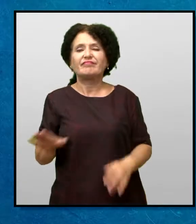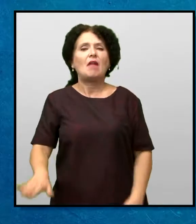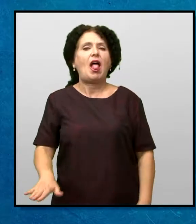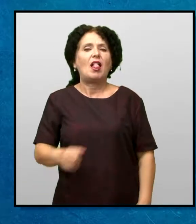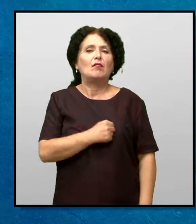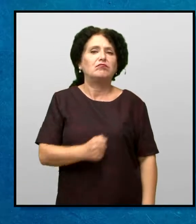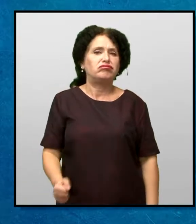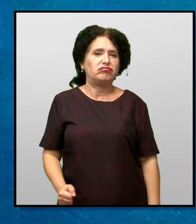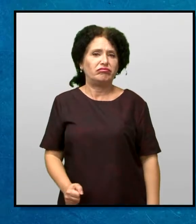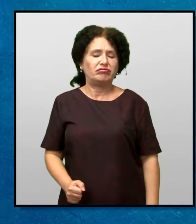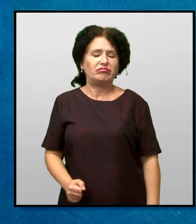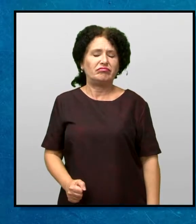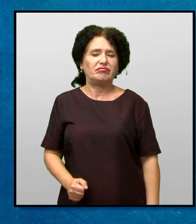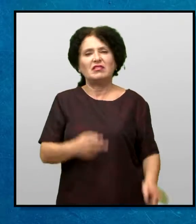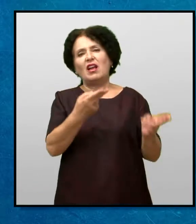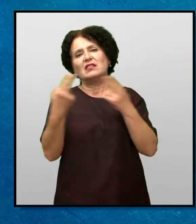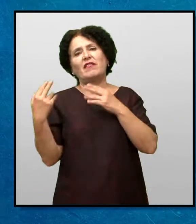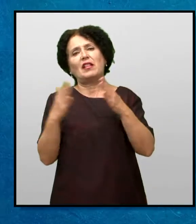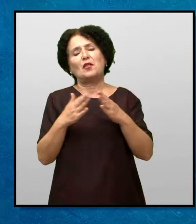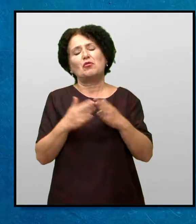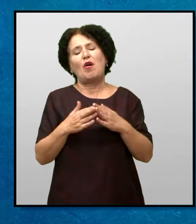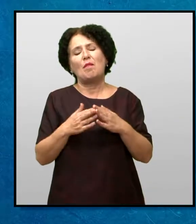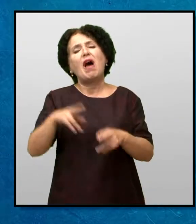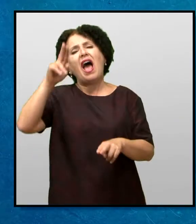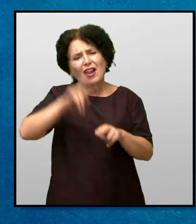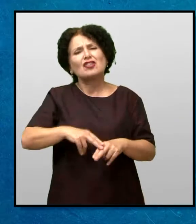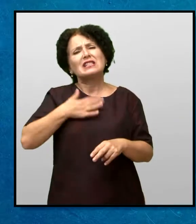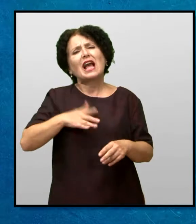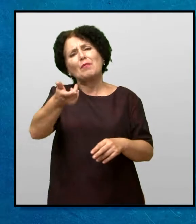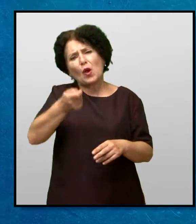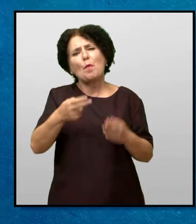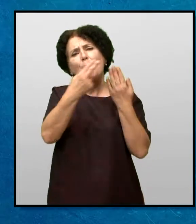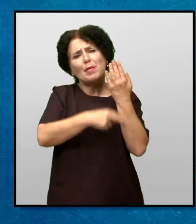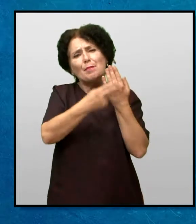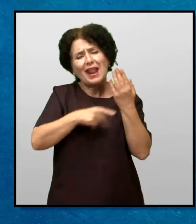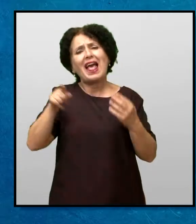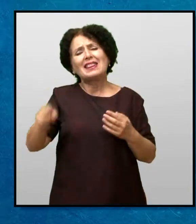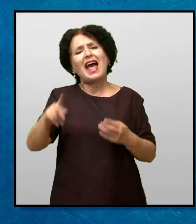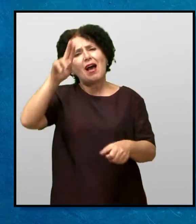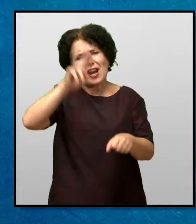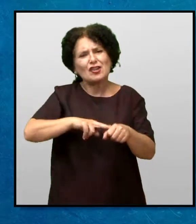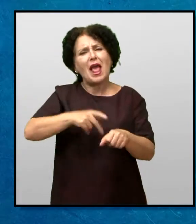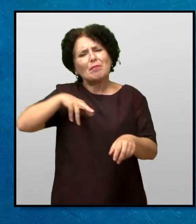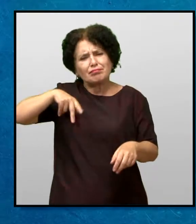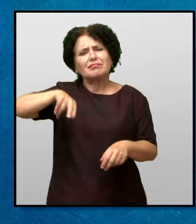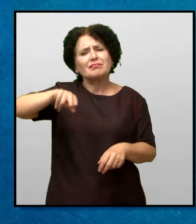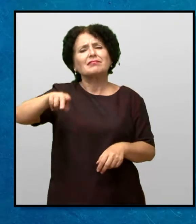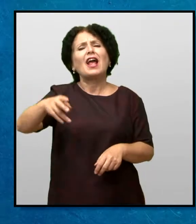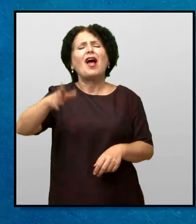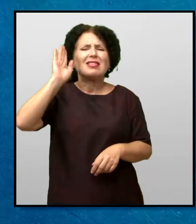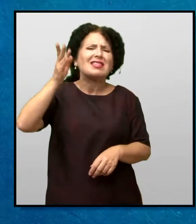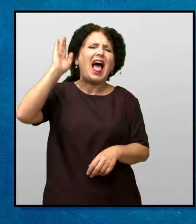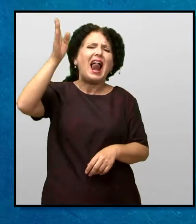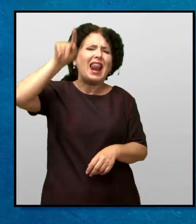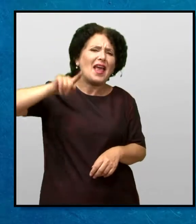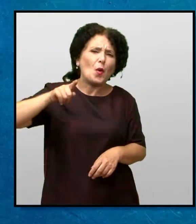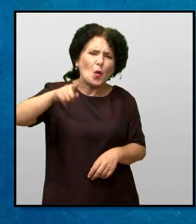обезхрабрувачка вест, но Мери си отиде дома се уште решена да купи Библија Таа реши да пешачи до Бала, иако